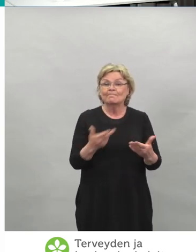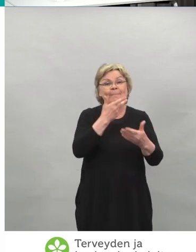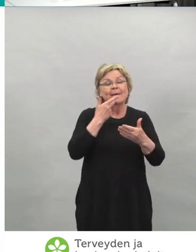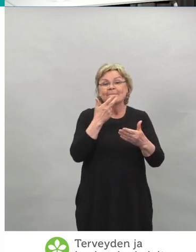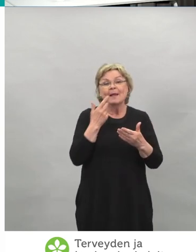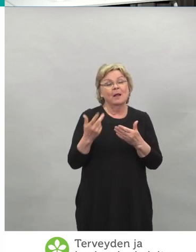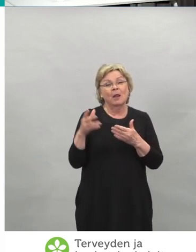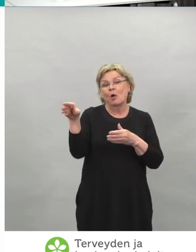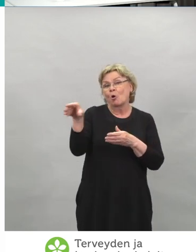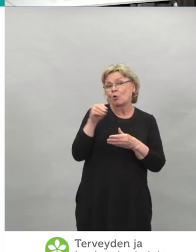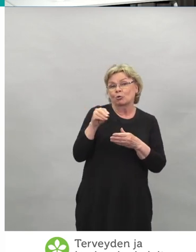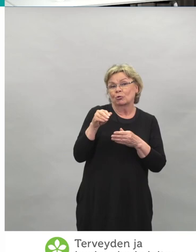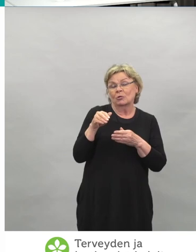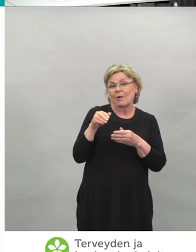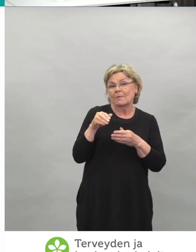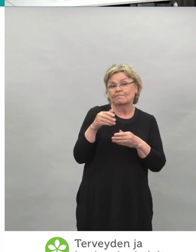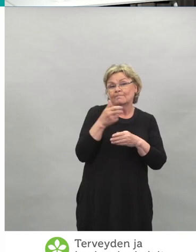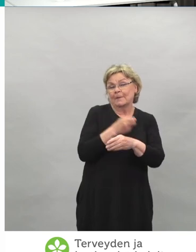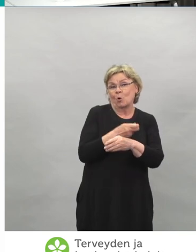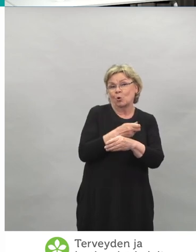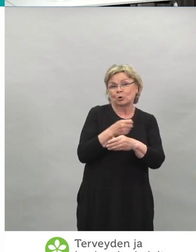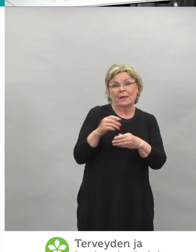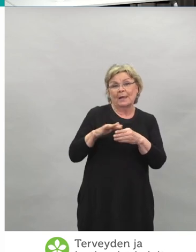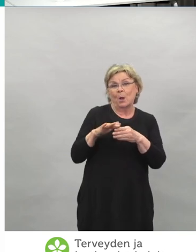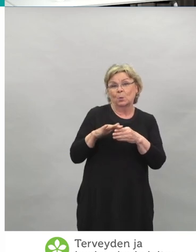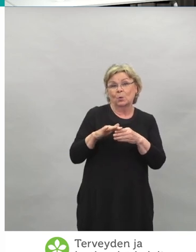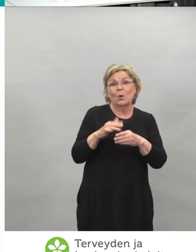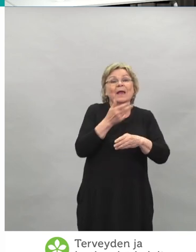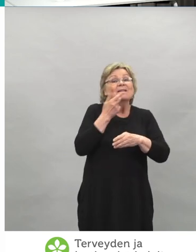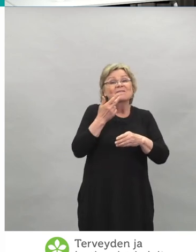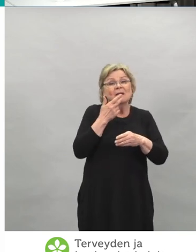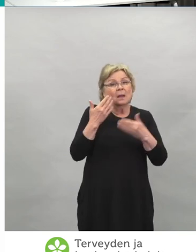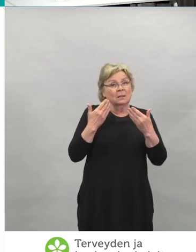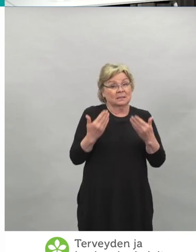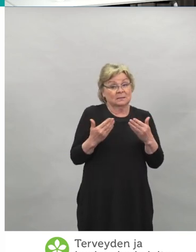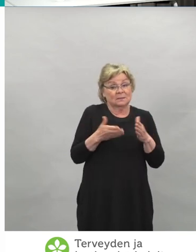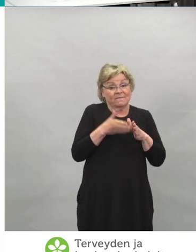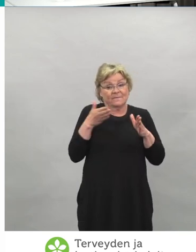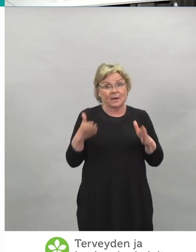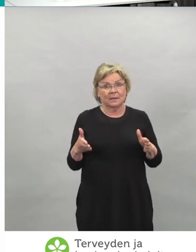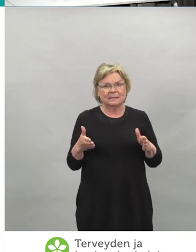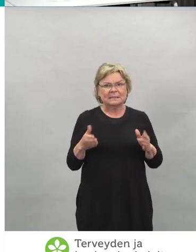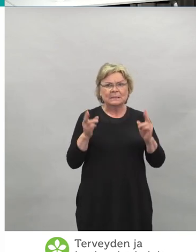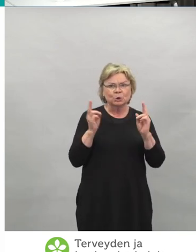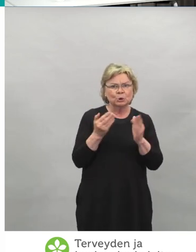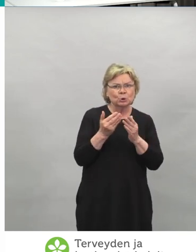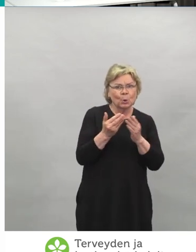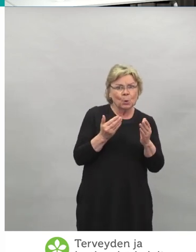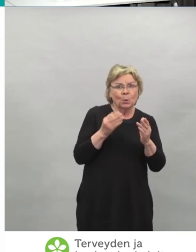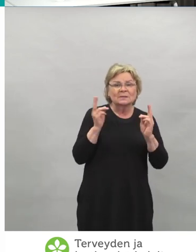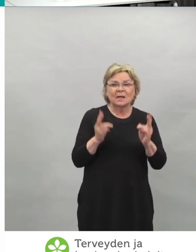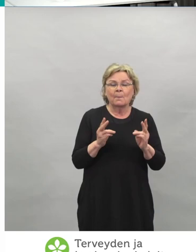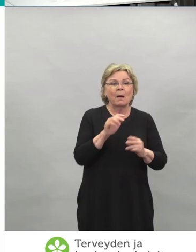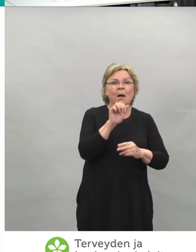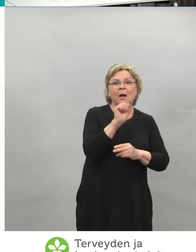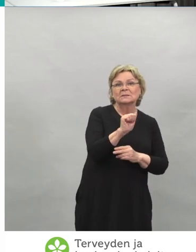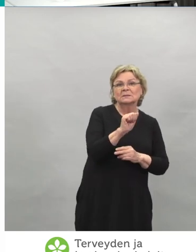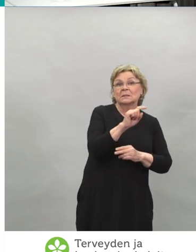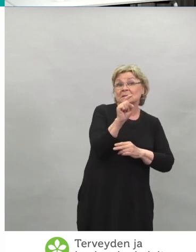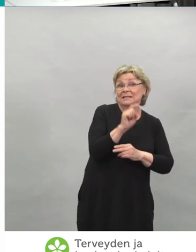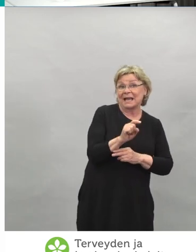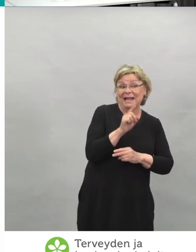vaiheessa käyttöön, koska siinä olisi sama ikärajoitus kuin tuossa AstraZenecan